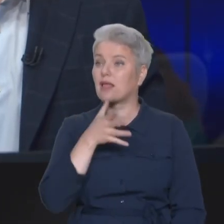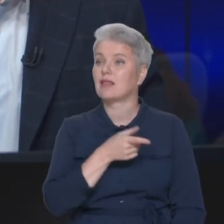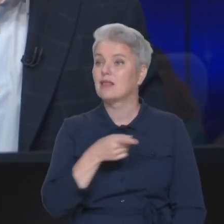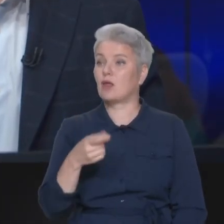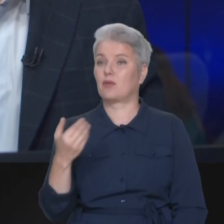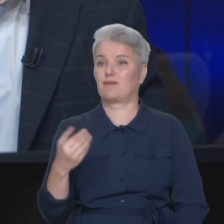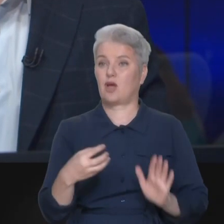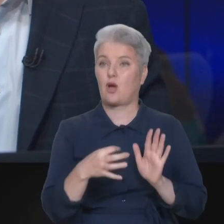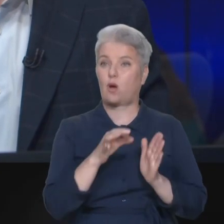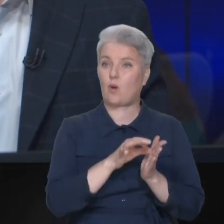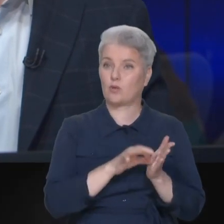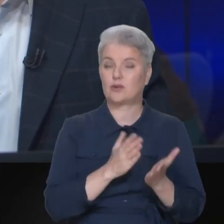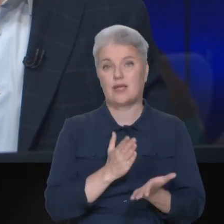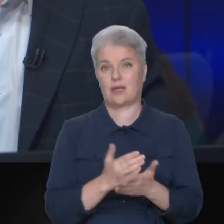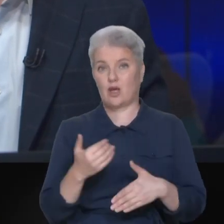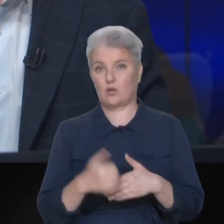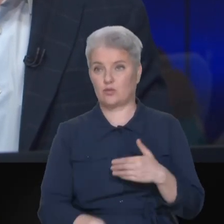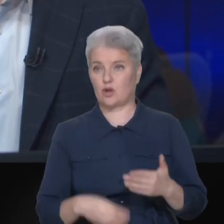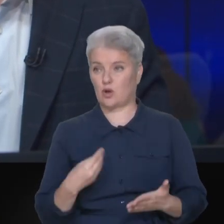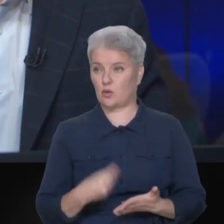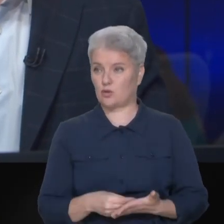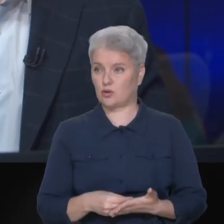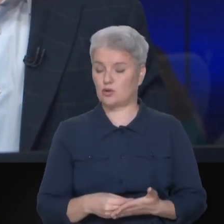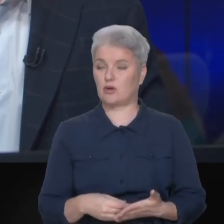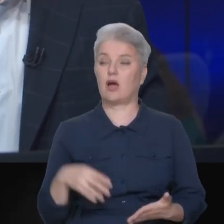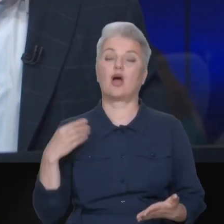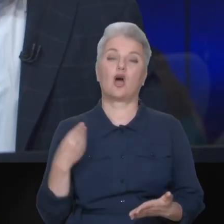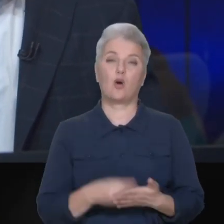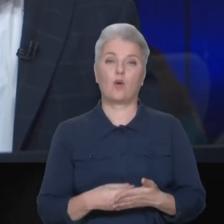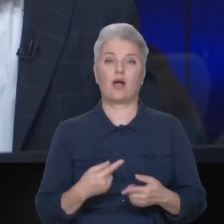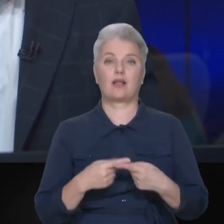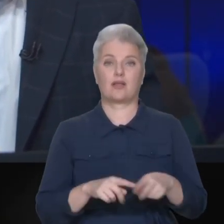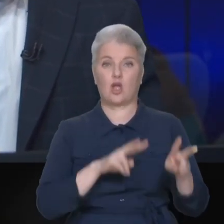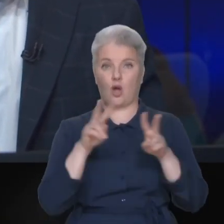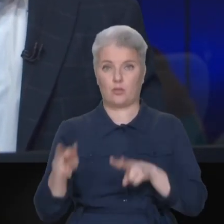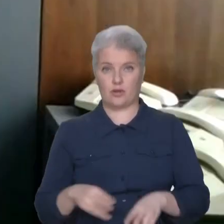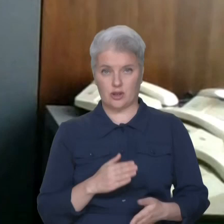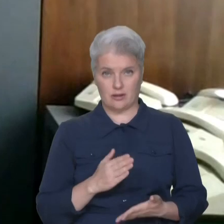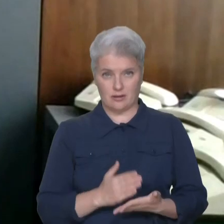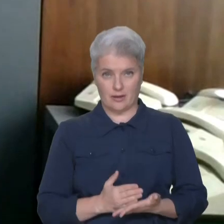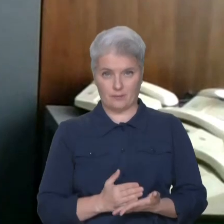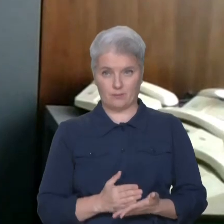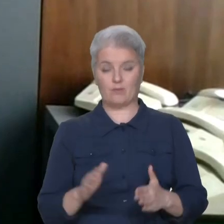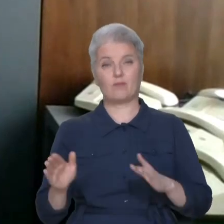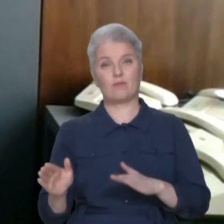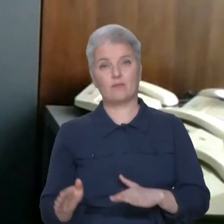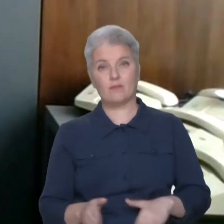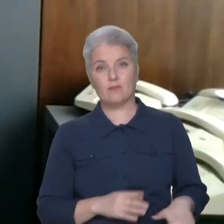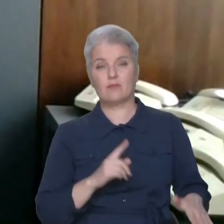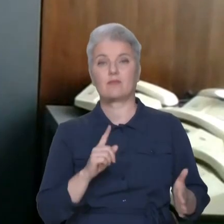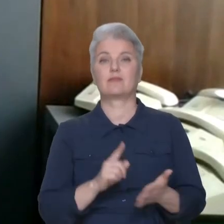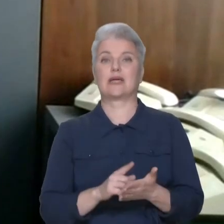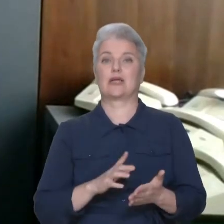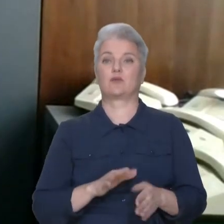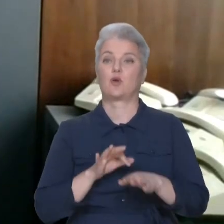оцінюєте, і чи є вже на це гроші? Кошти на технічне обстеження є. Після цього мають бути